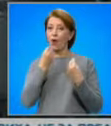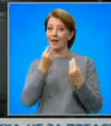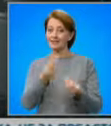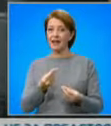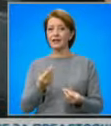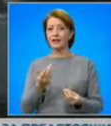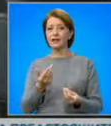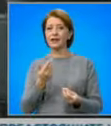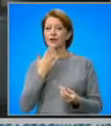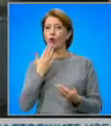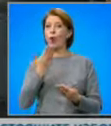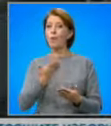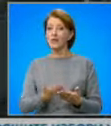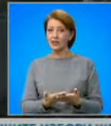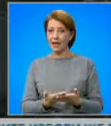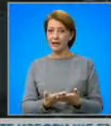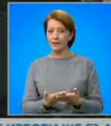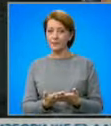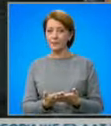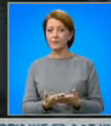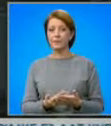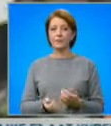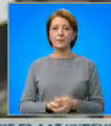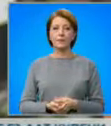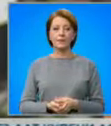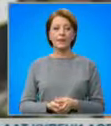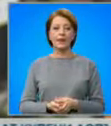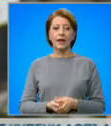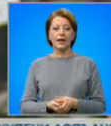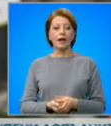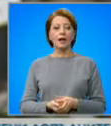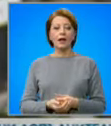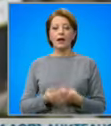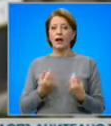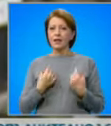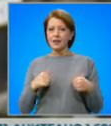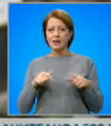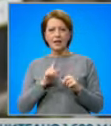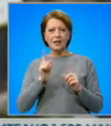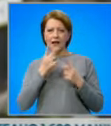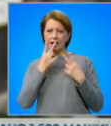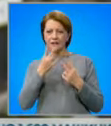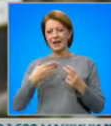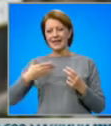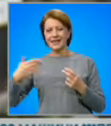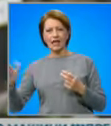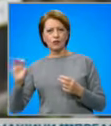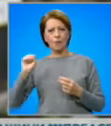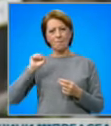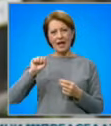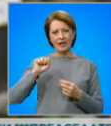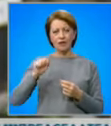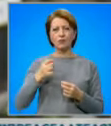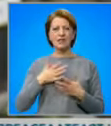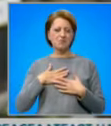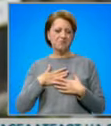формация, която в началото получава 7% от социолозите. Ние не гледаме тясно партийно. Аз днеска го казах много. За нас